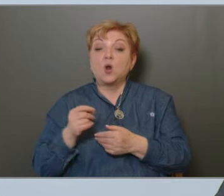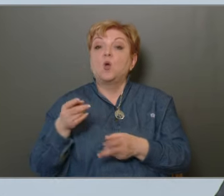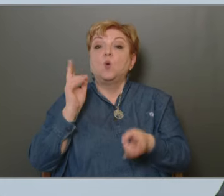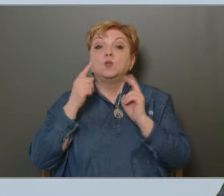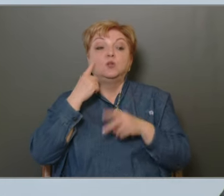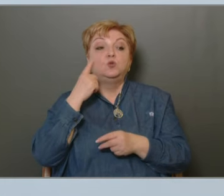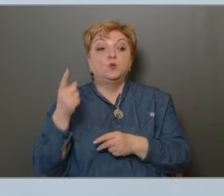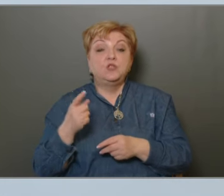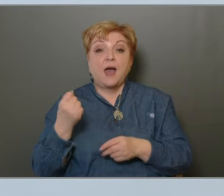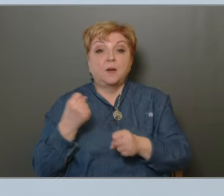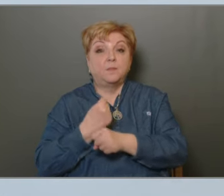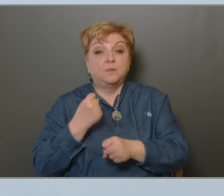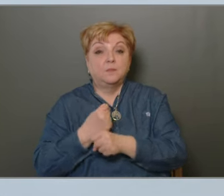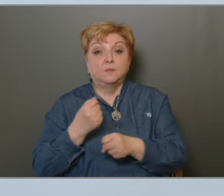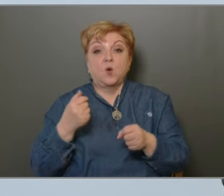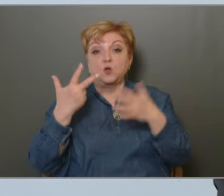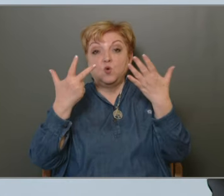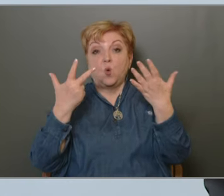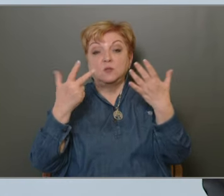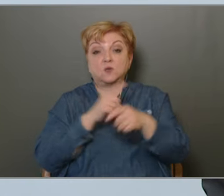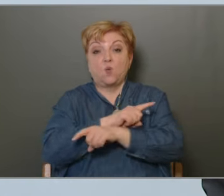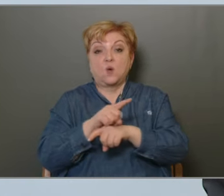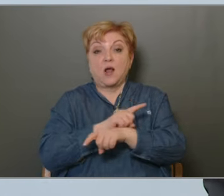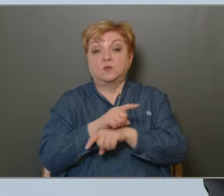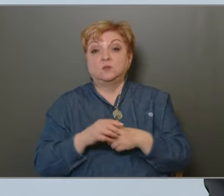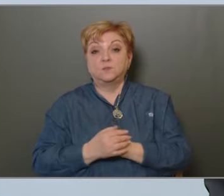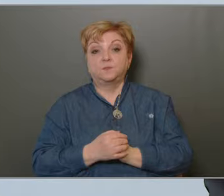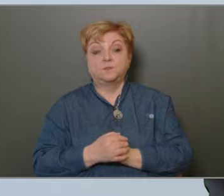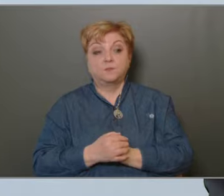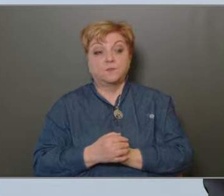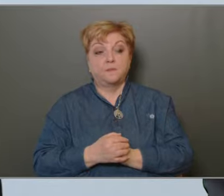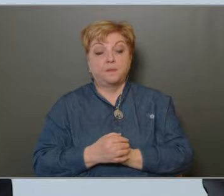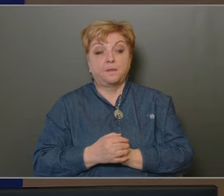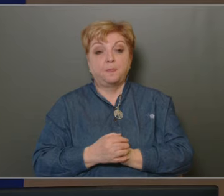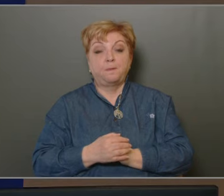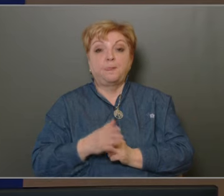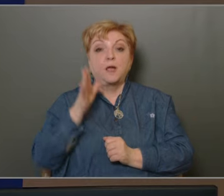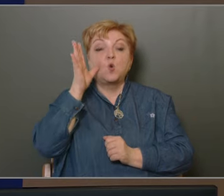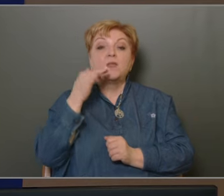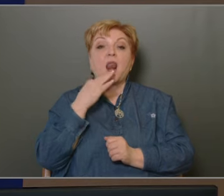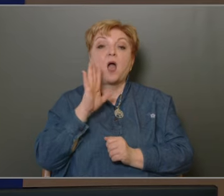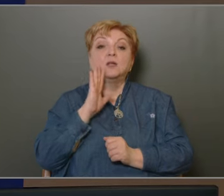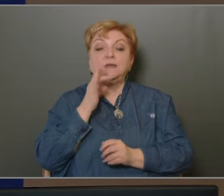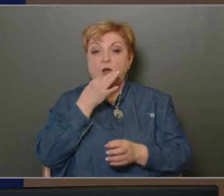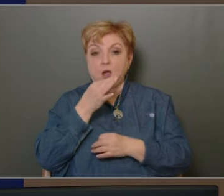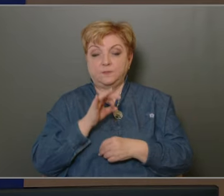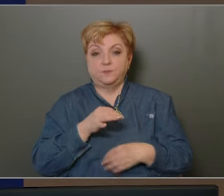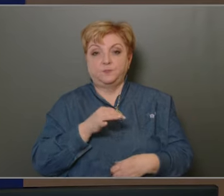azok miképpen fogják tudni ledolgozni a teljes 8 órás munkaidőt? Kugyela Attila kérdez.